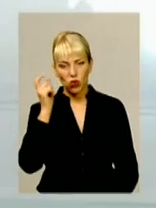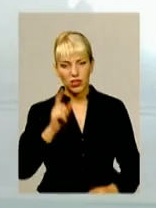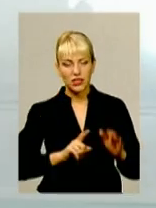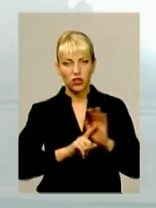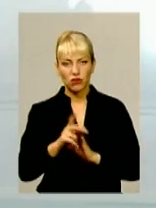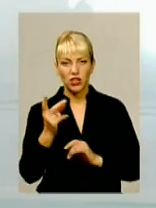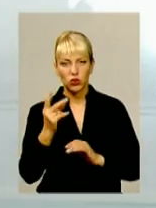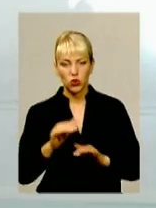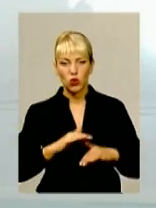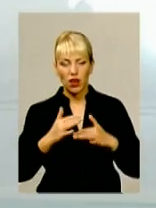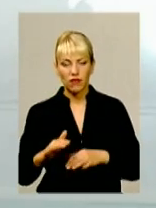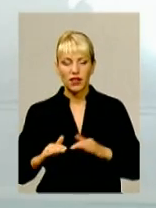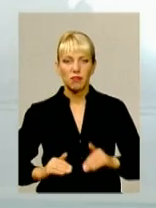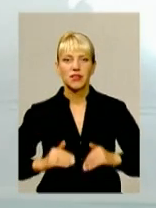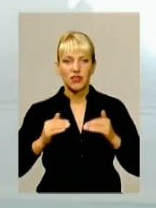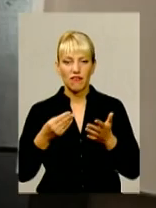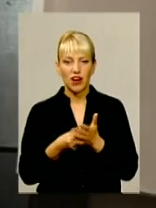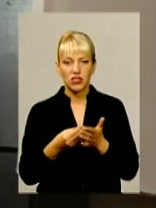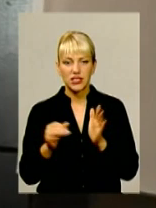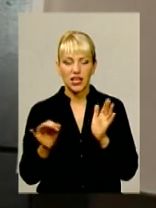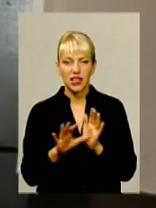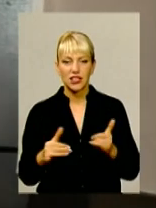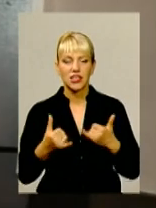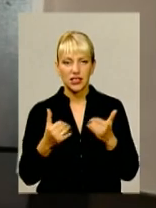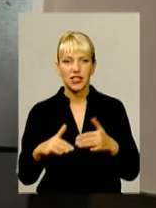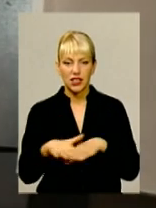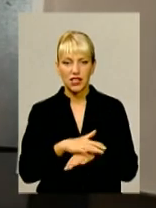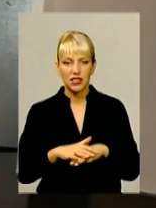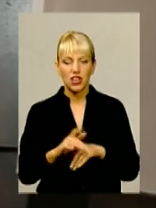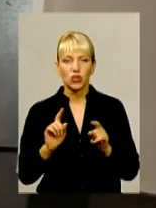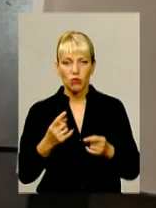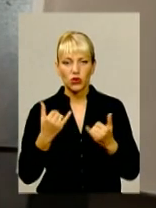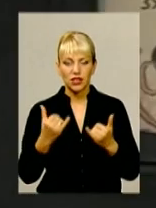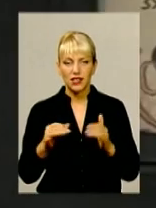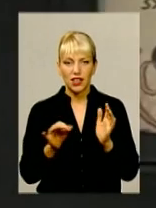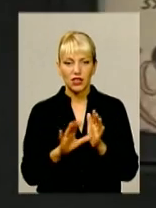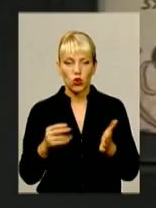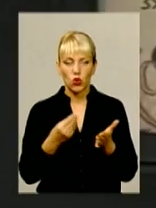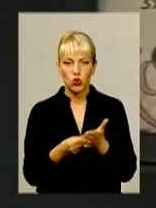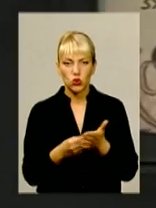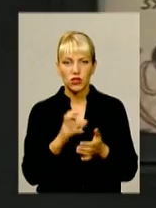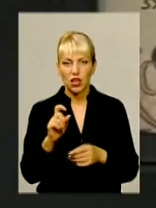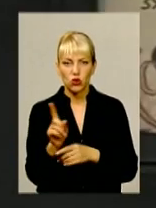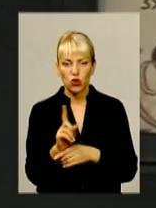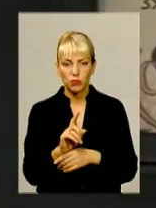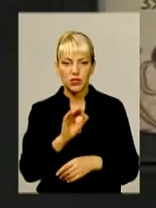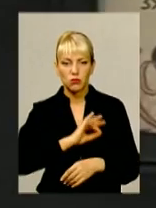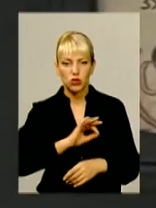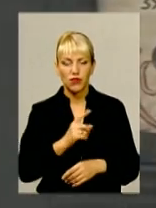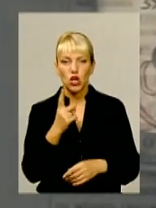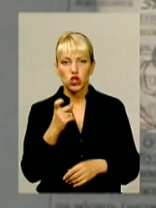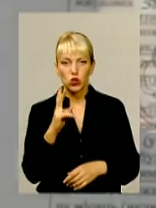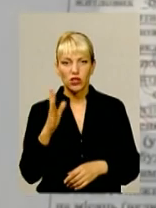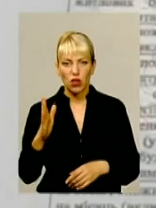стартувала друга хвиля підвищення вартості електрики для населення. Отож, нині електроенергія коштує за норми споживання до 100 кВт